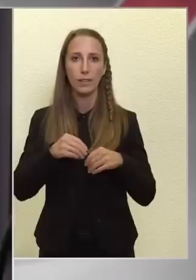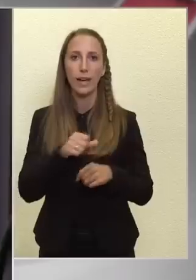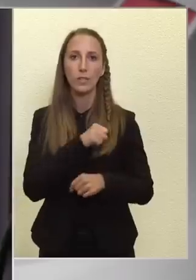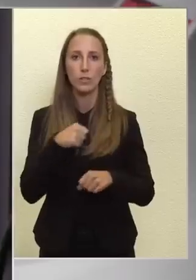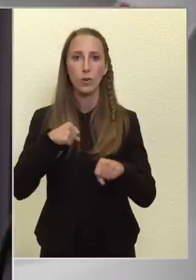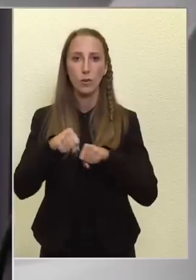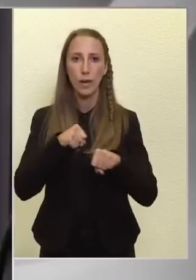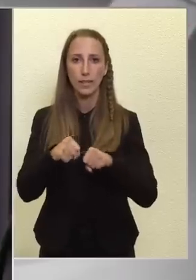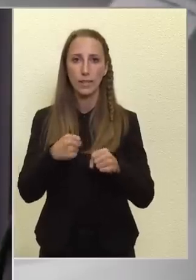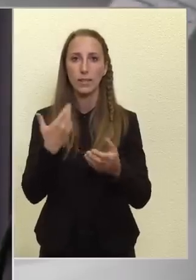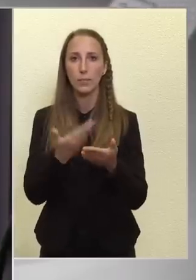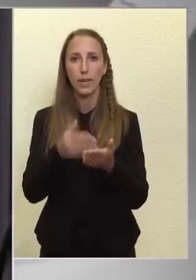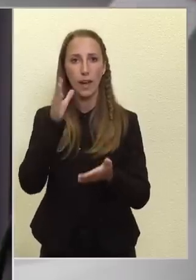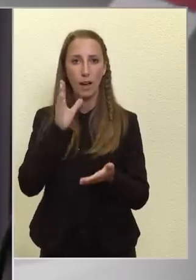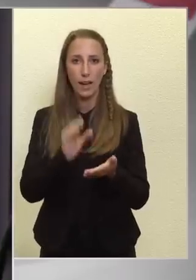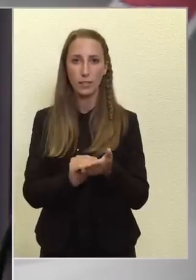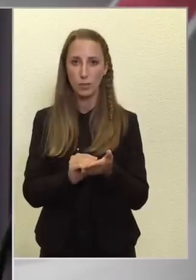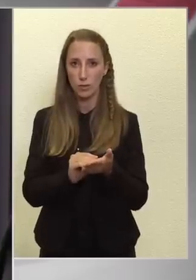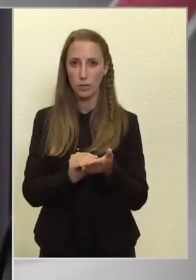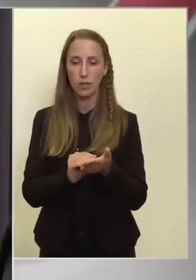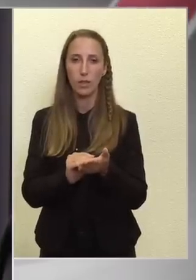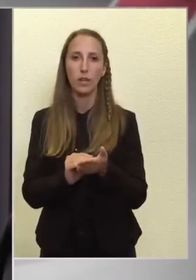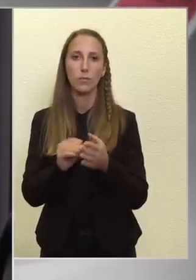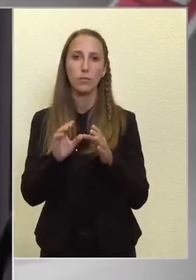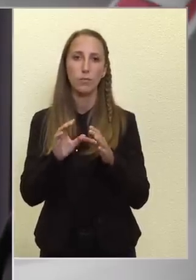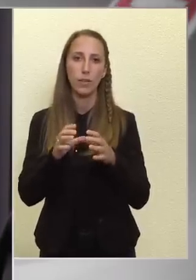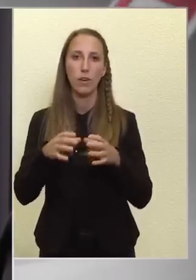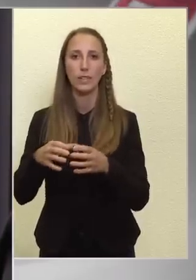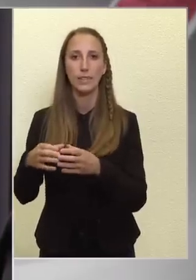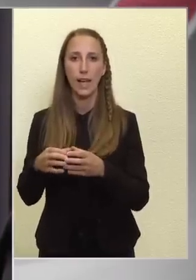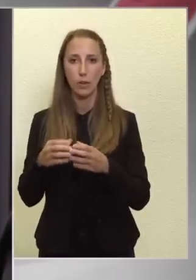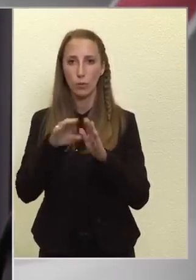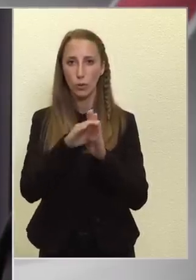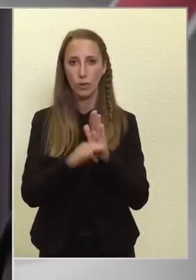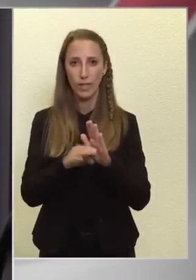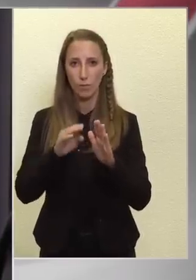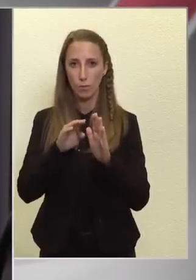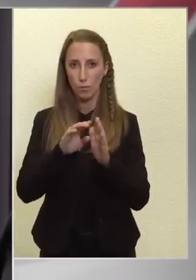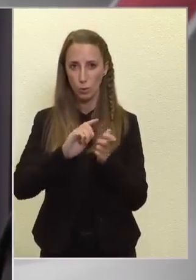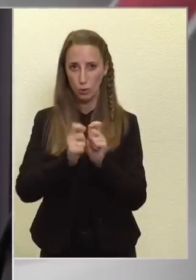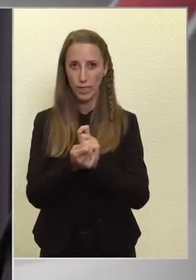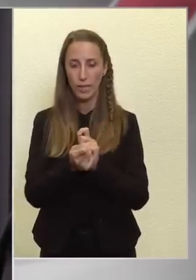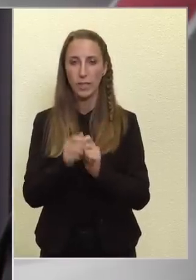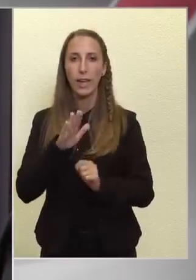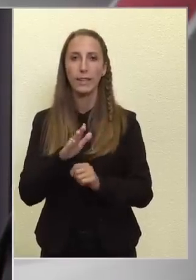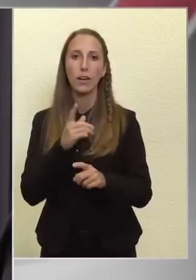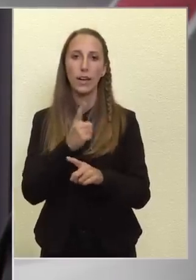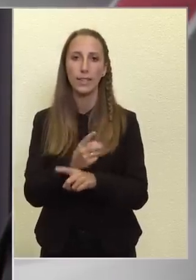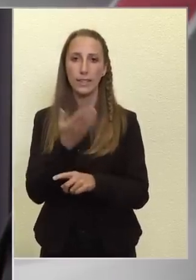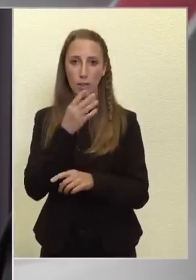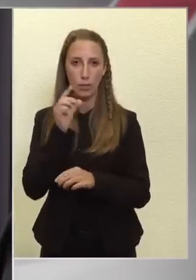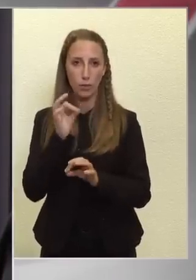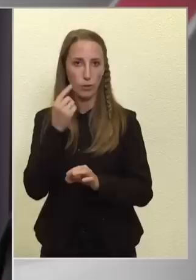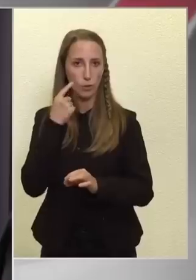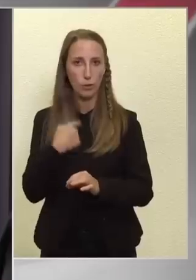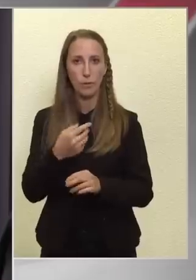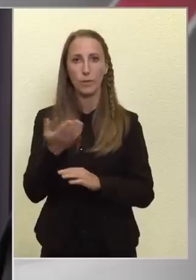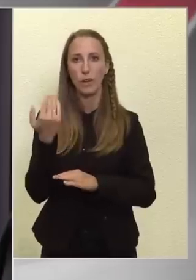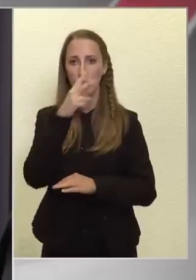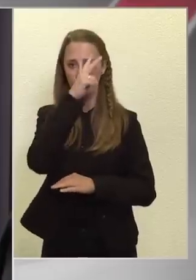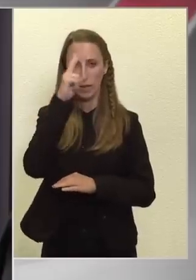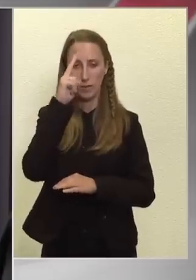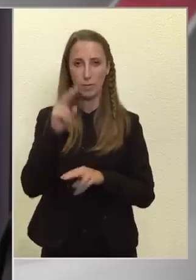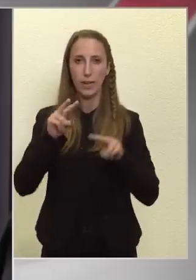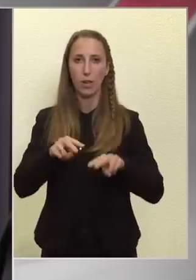önkormányzati bérlakásokat privatizáló törvénymódosítást. Ennek a rendelkezés, ha jól tudom, tavaly novemberben